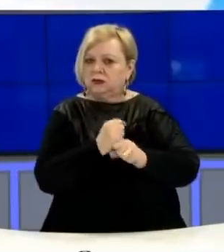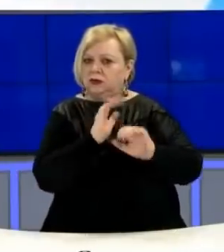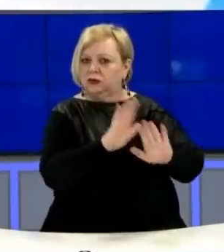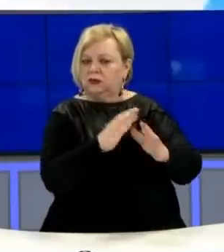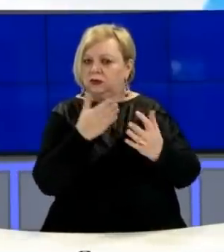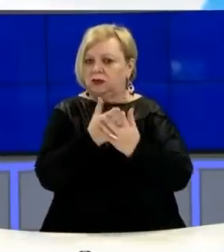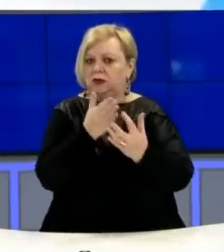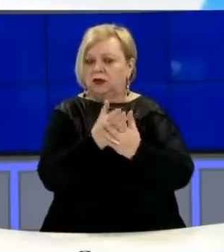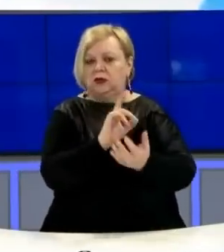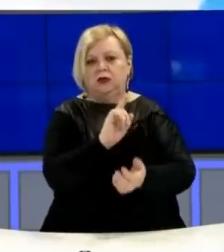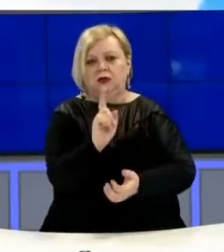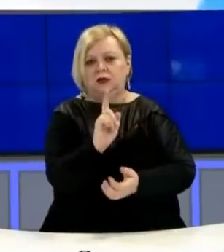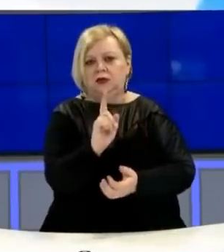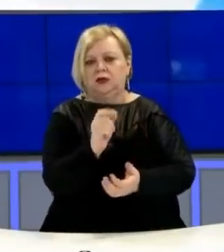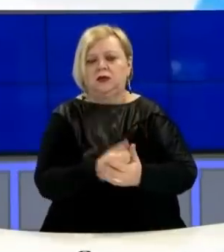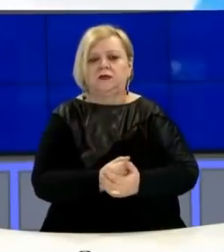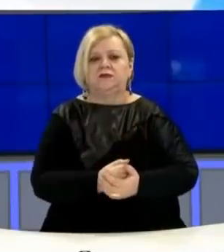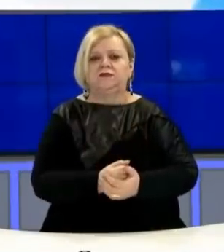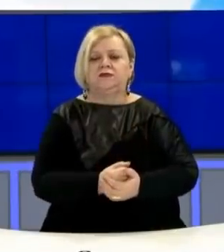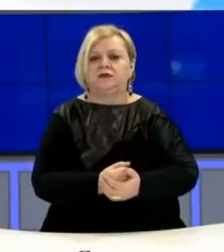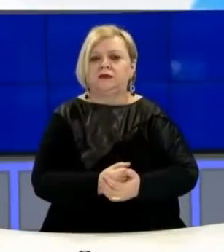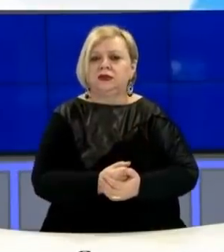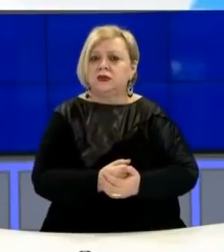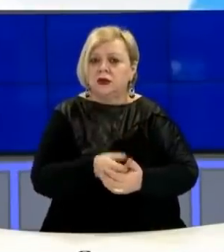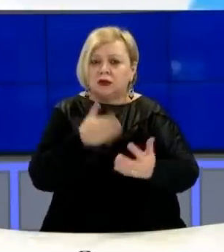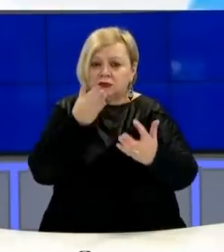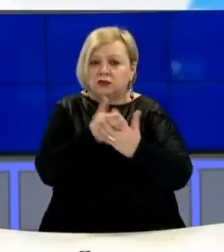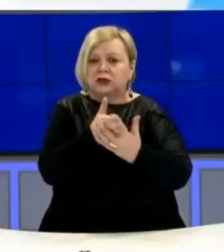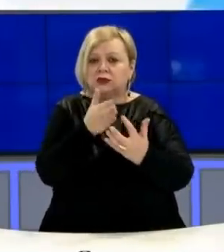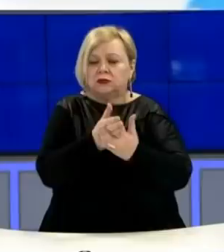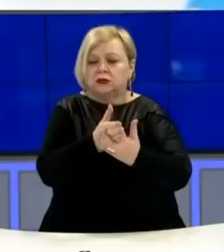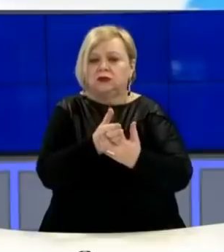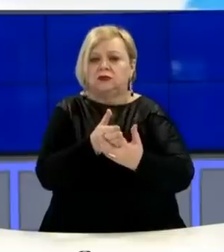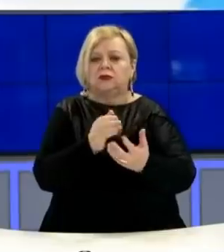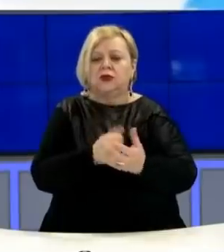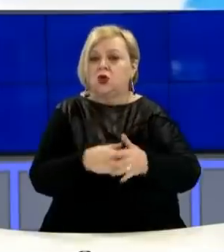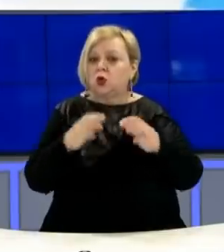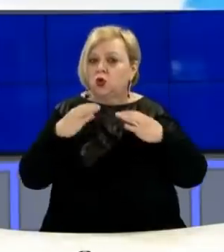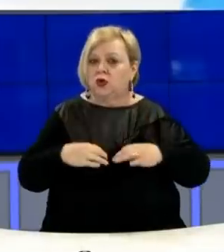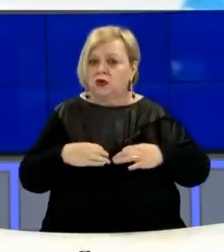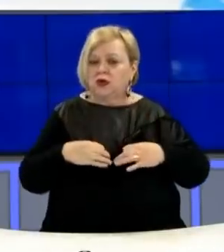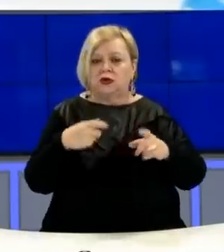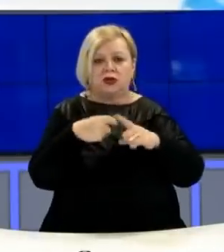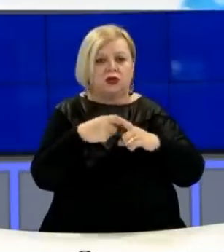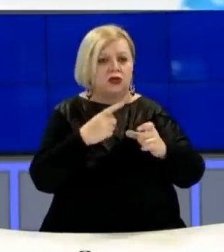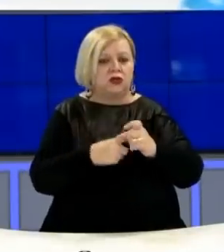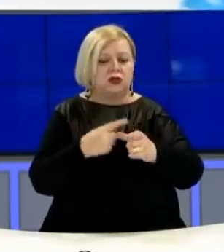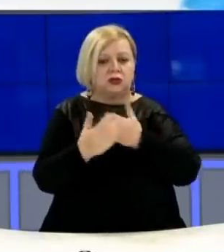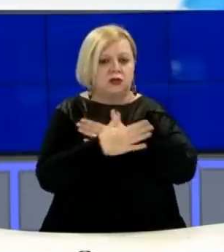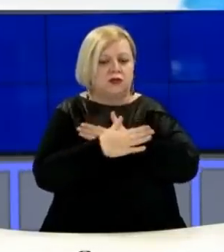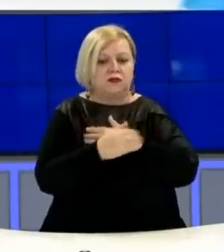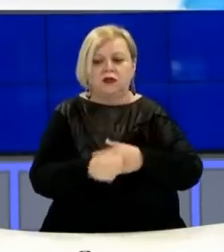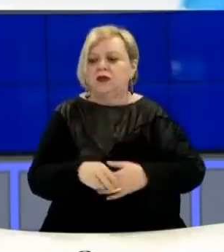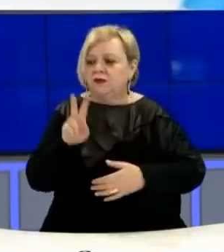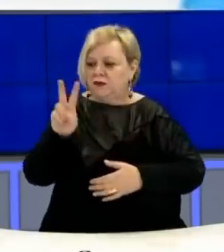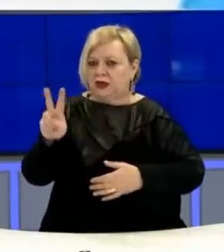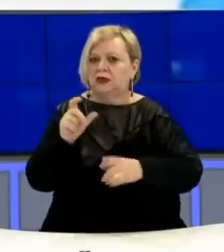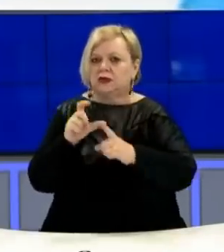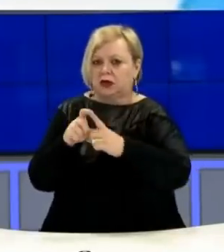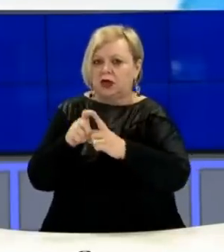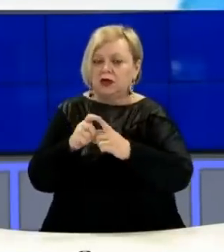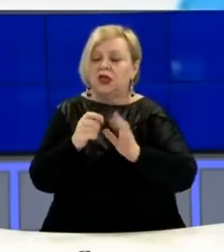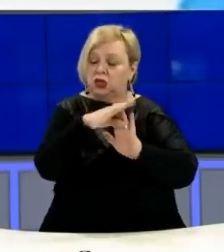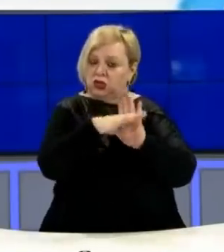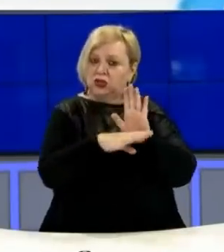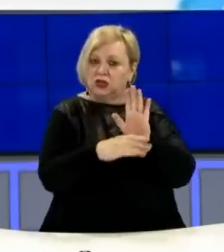linqimin edhe presionin i sëtë i është bërë direkt kryetarës e KCZ-së zonje Valdeta Daka. Ligi